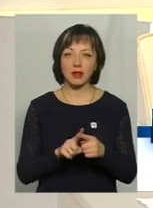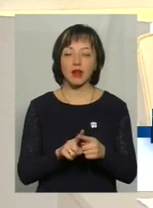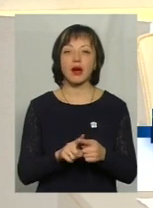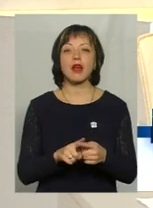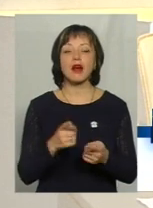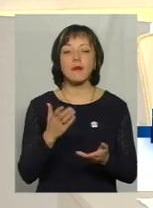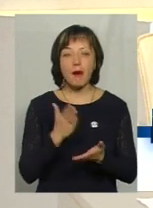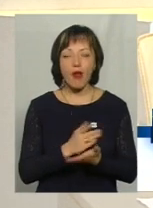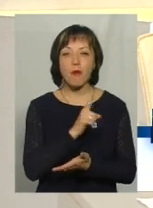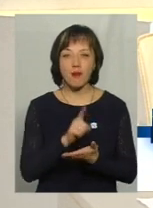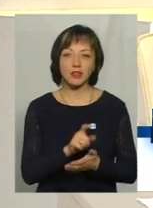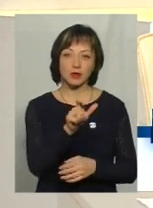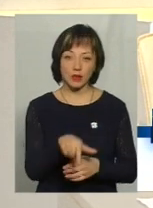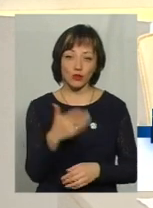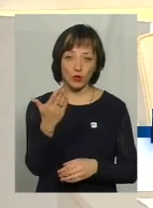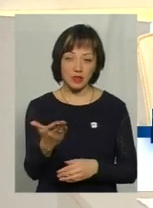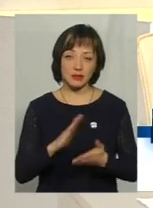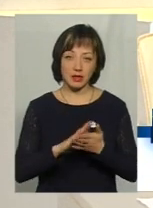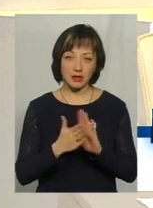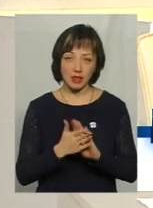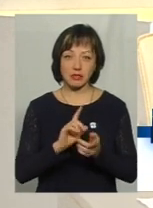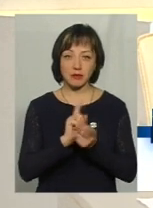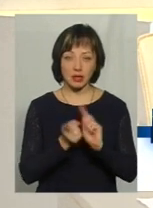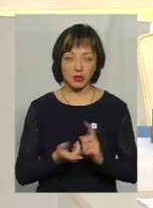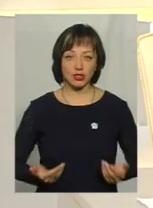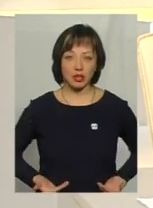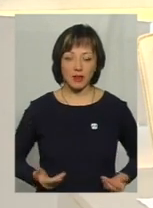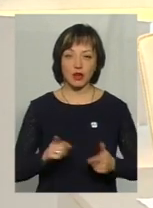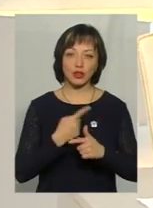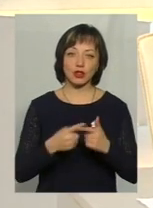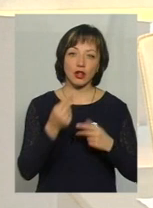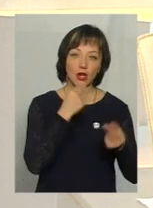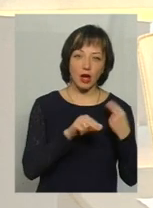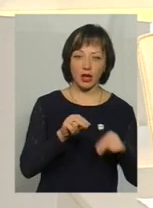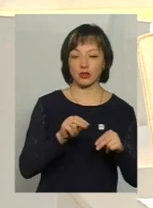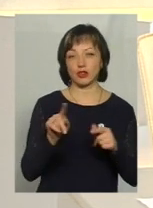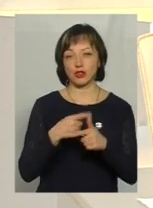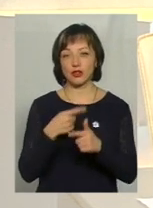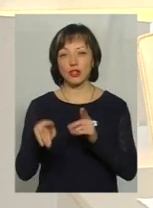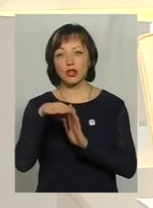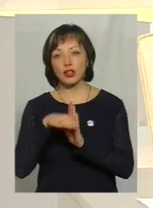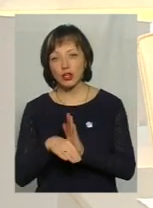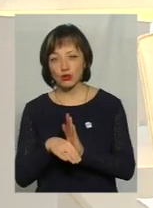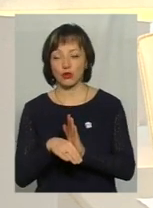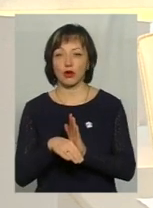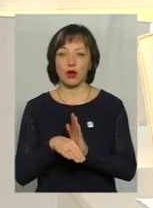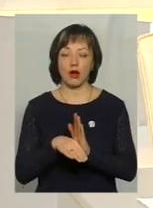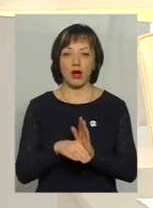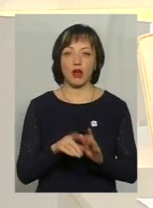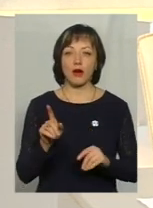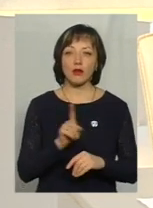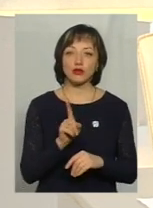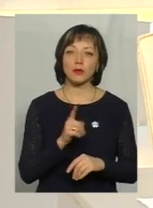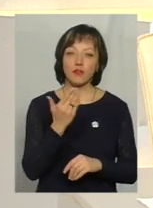шановний глядач, у вас змінилася ситуація, життєва ситуація, чи то в кращу, слава Богу, сторону, чи, не дай Бог, віршу, ви